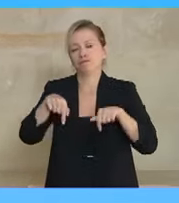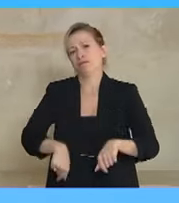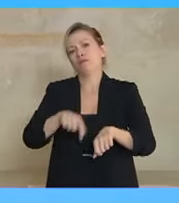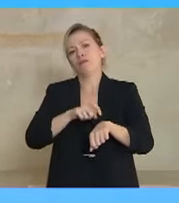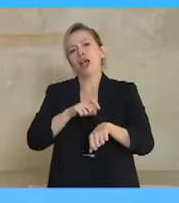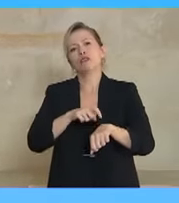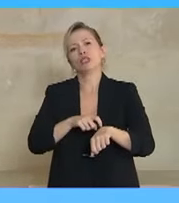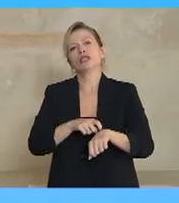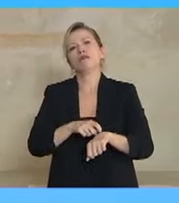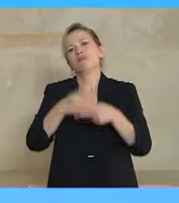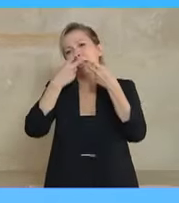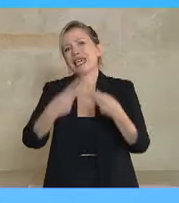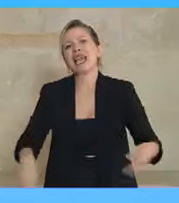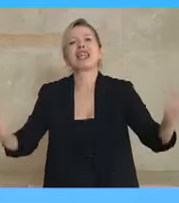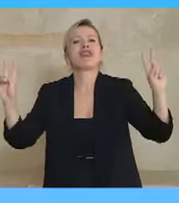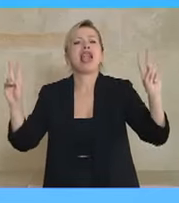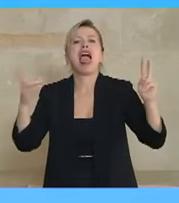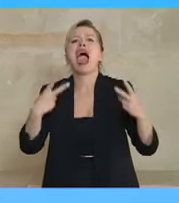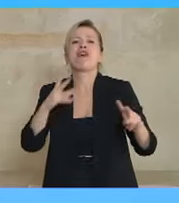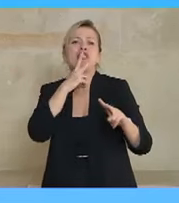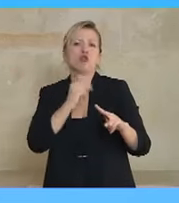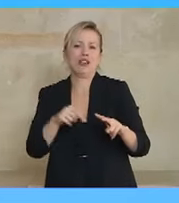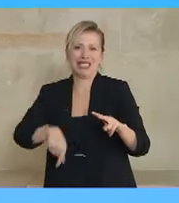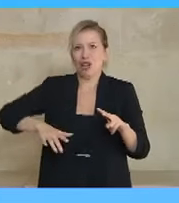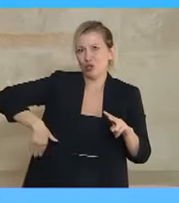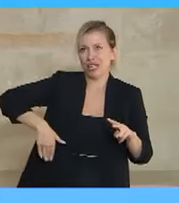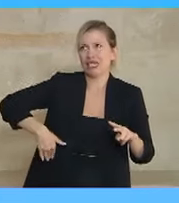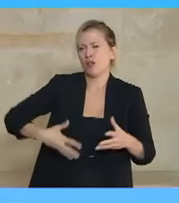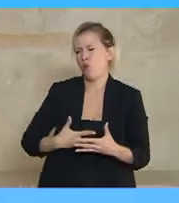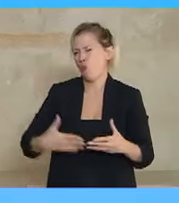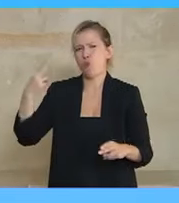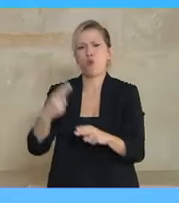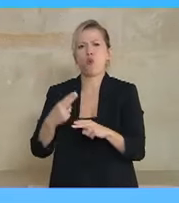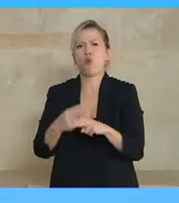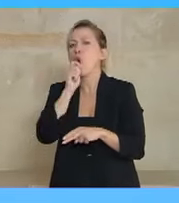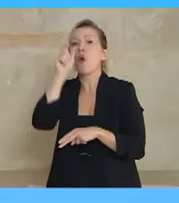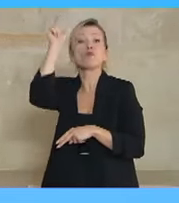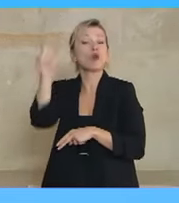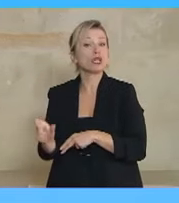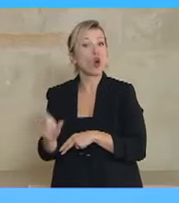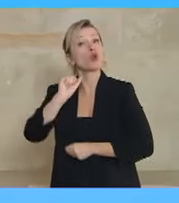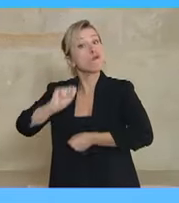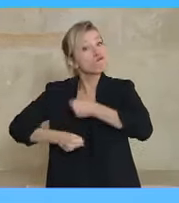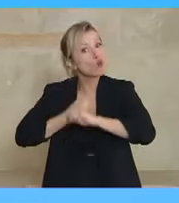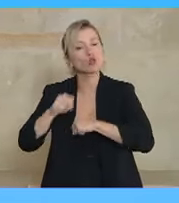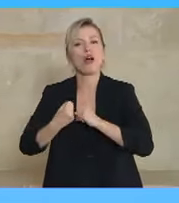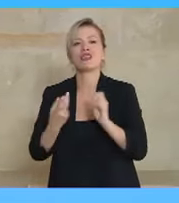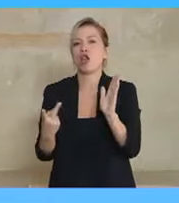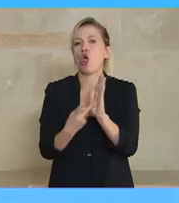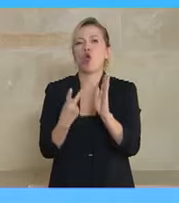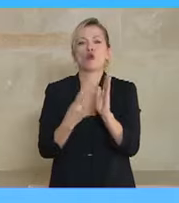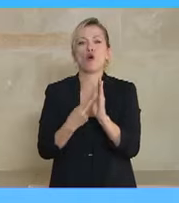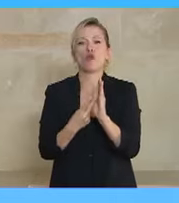Ελευθερίου Βενζέλου. Ο μεγάλος αυτός κριτικός πολιτικός δοκίμασε δύο φορές να κάνει μια